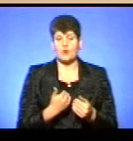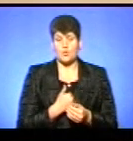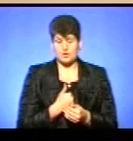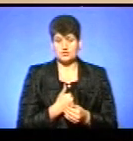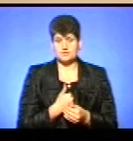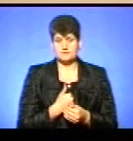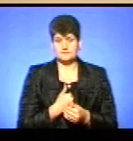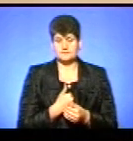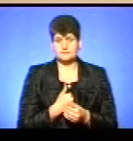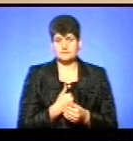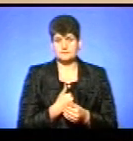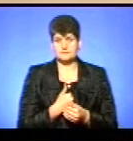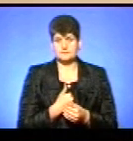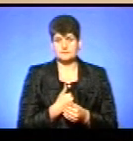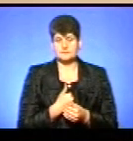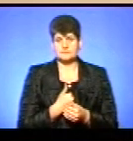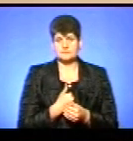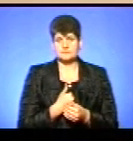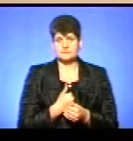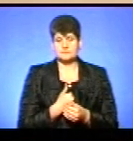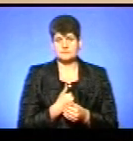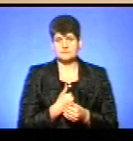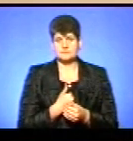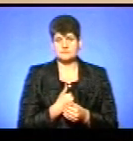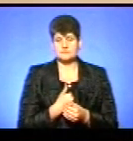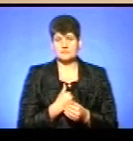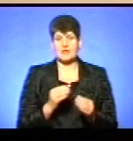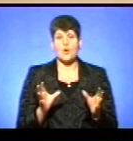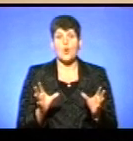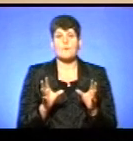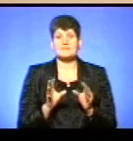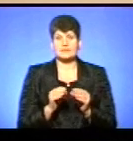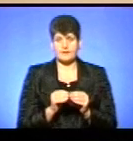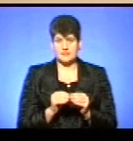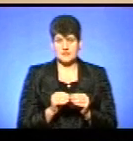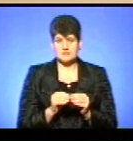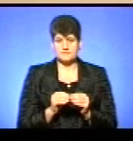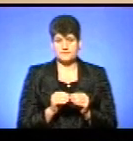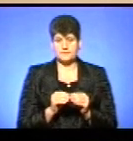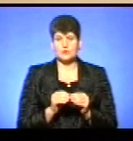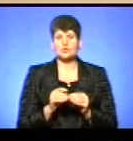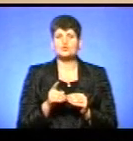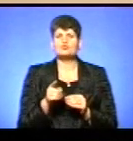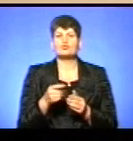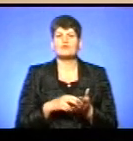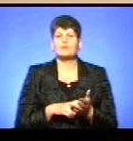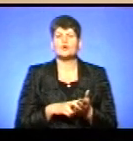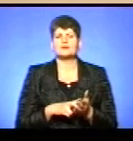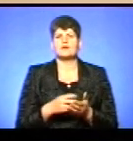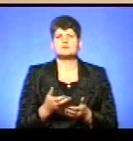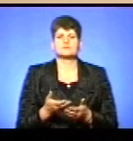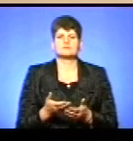об'єднатися, то чого ви боїтесь?